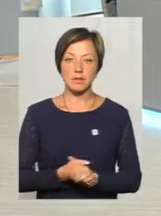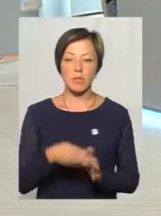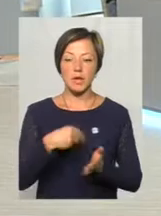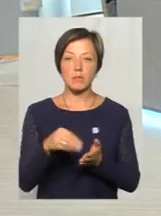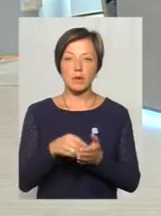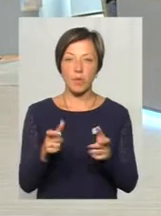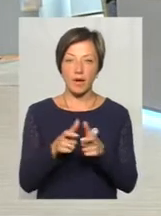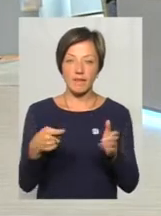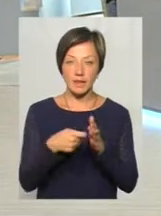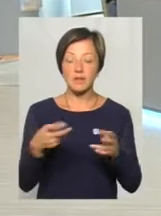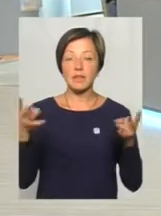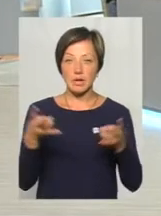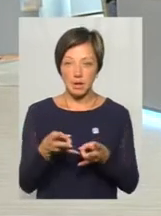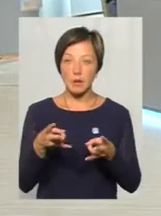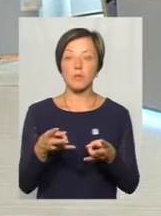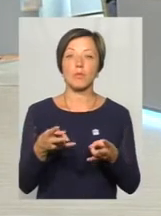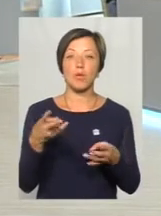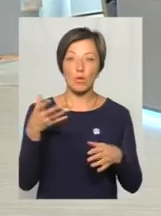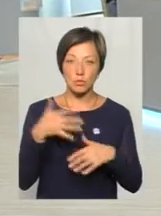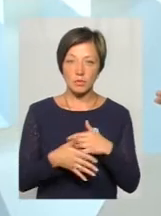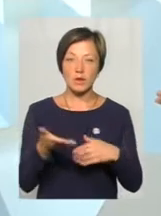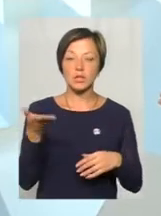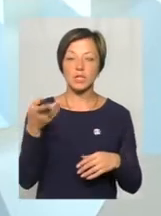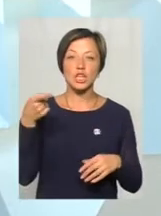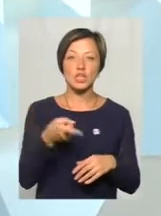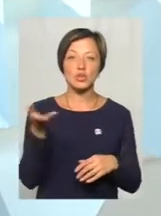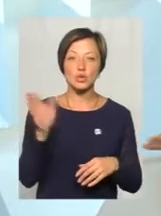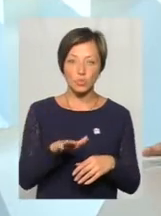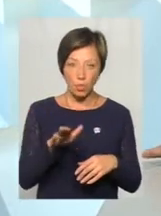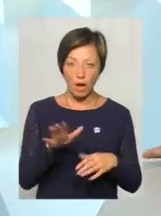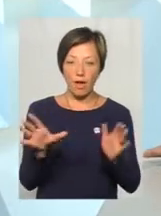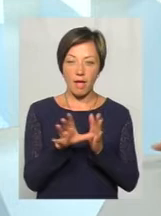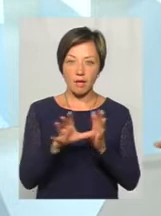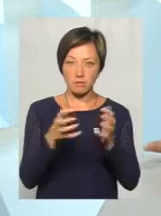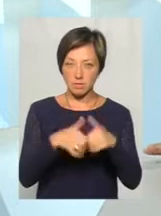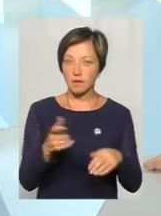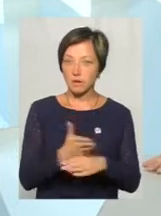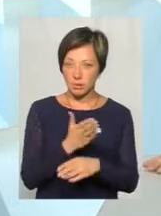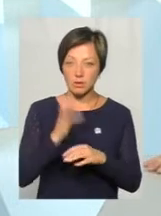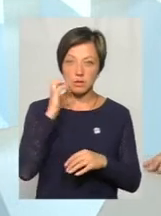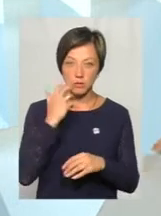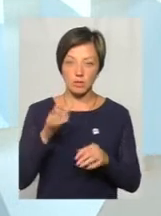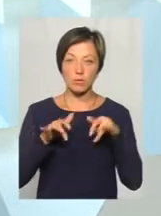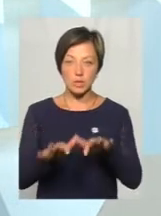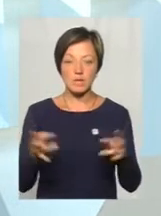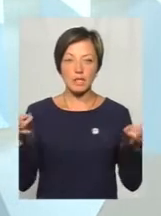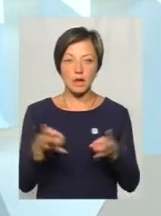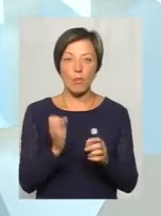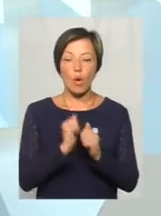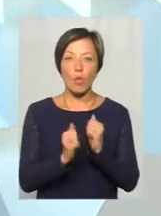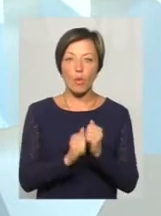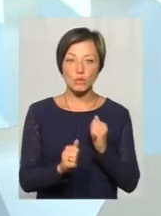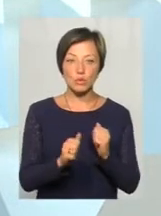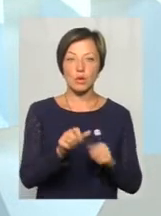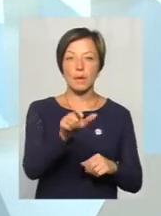Ми розуміємо, що треба виготовити тисячу валідаторів. Тобто, це виробництво, це серйозний процес. Треба кожного